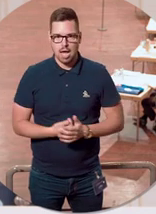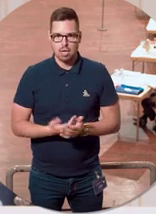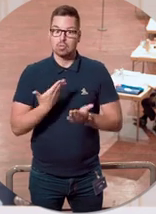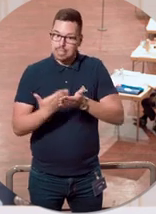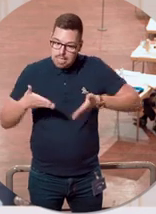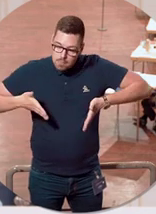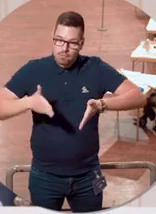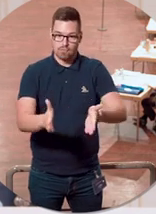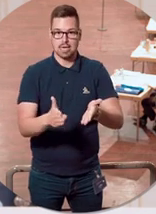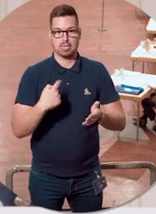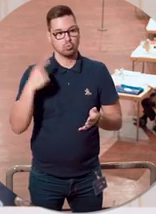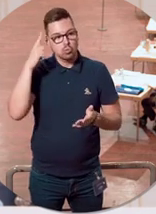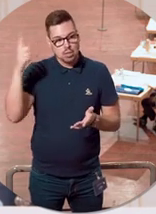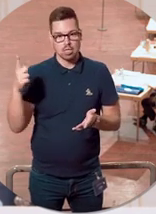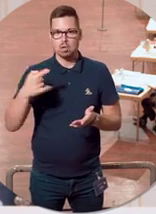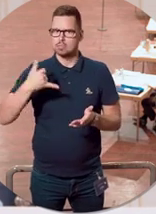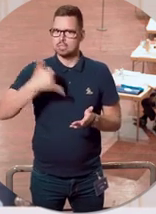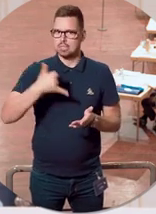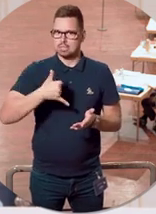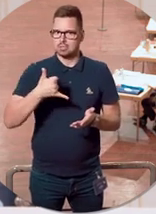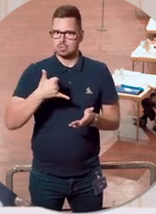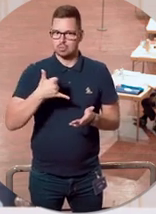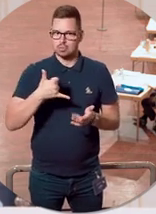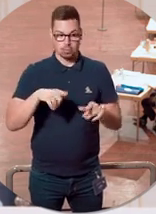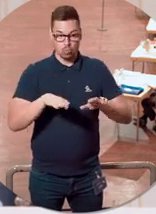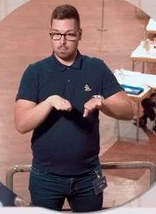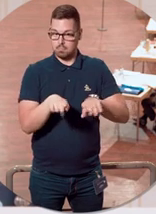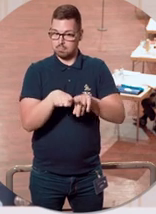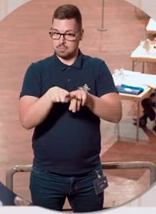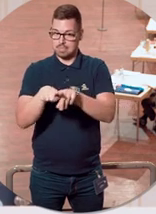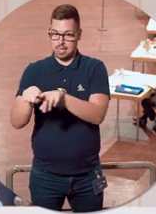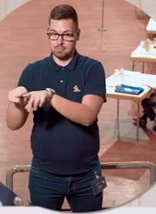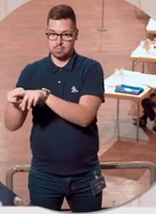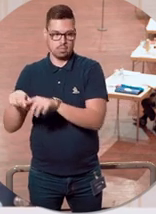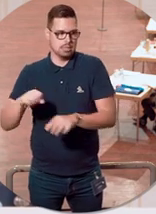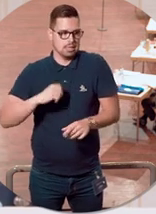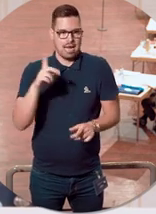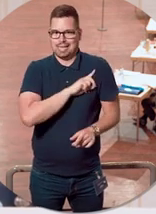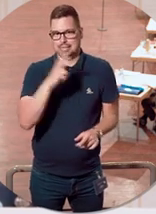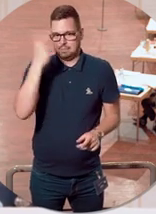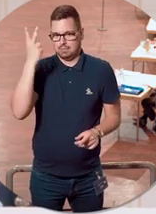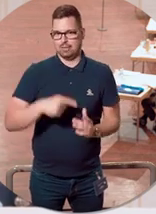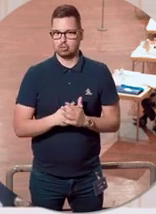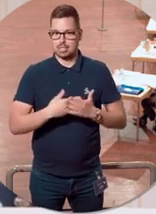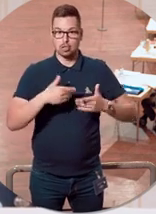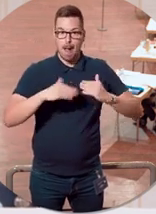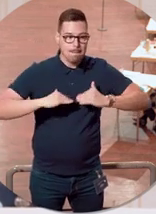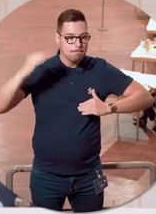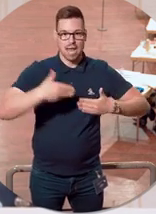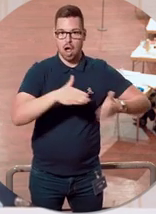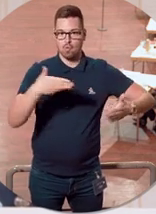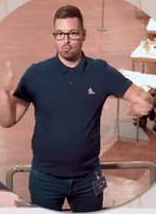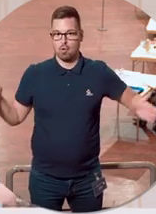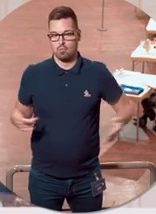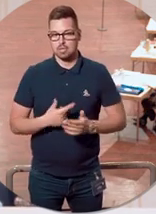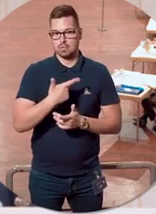auf den Weg gebracht. Und ich kündige jetzt schon an, wir werden bei gleichbleibender Infektionslage in den kommenden Wochen selbstverständlich weitere Öffnungsschritte vornehmen, wahrscheinlich im